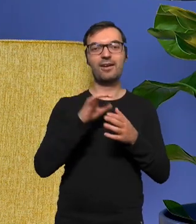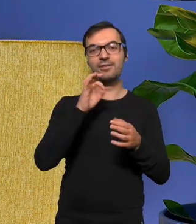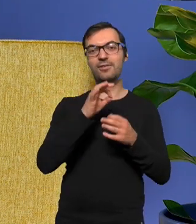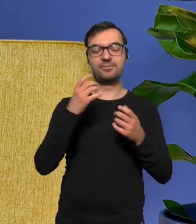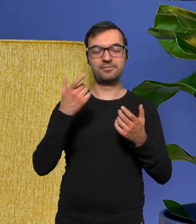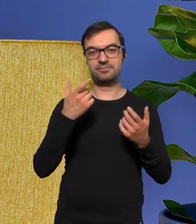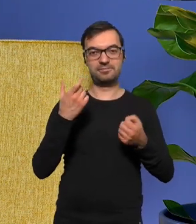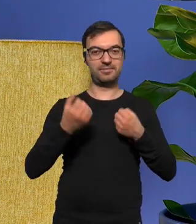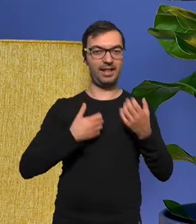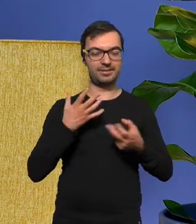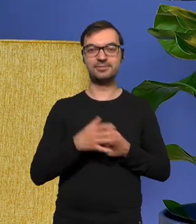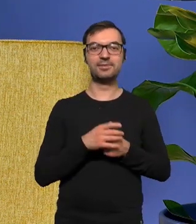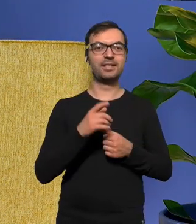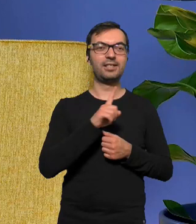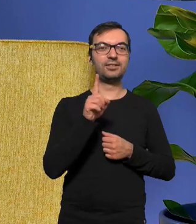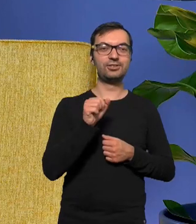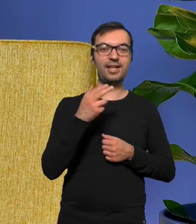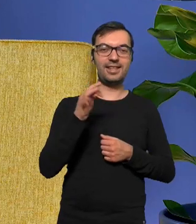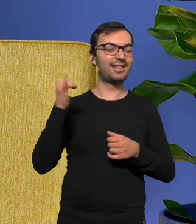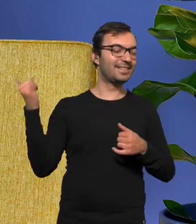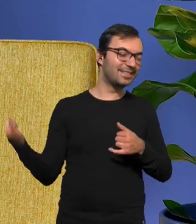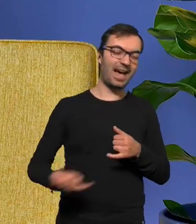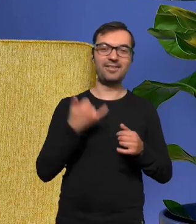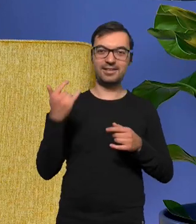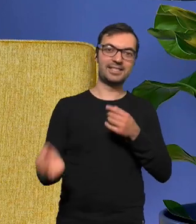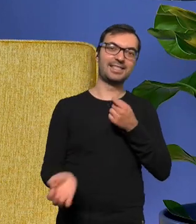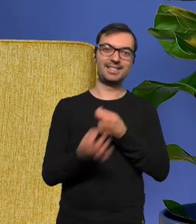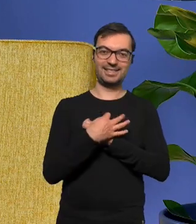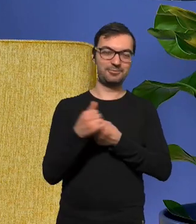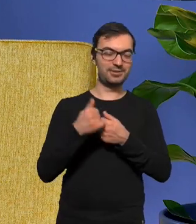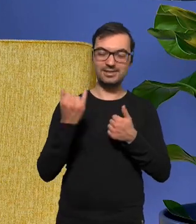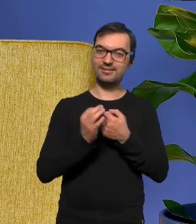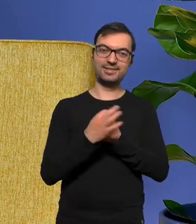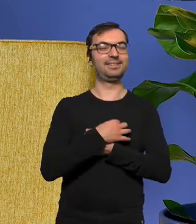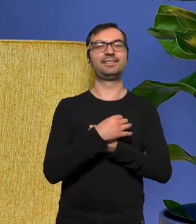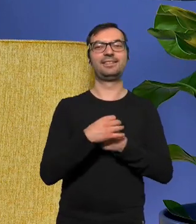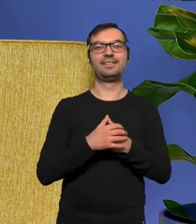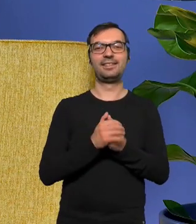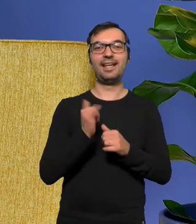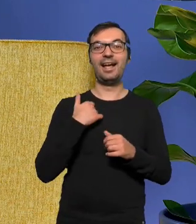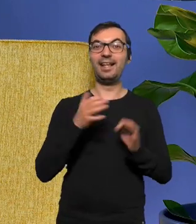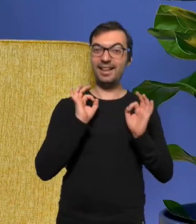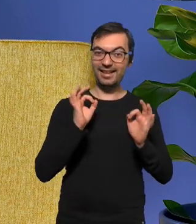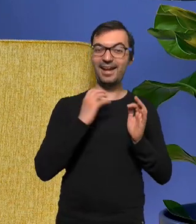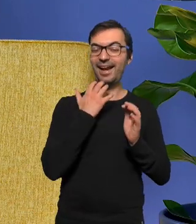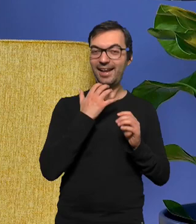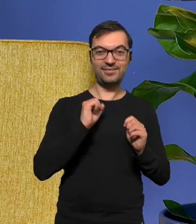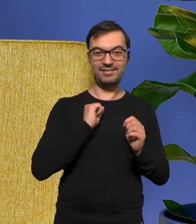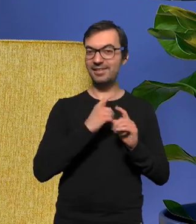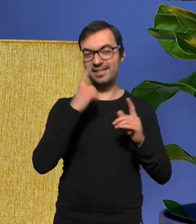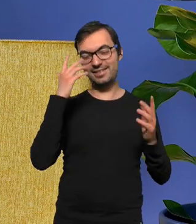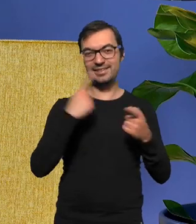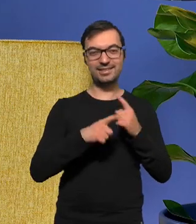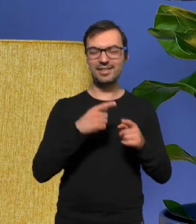Twojej twórczości? Żaneta zawsze musi mi wbić przysłowiowego klina kiedy mi gadka się dobrze klei to nagle